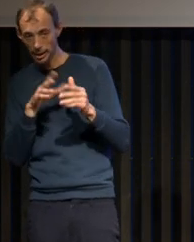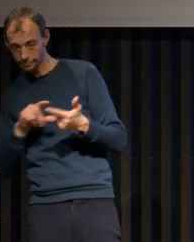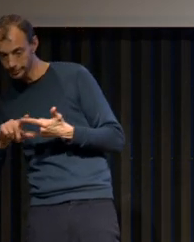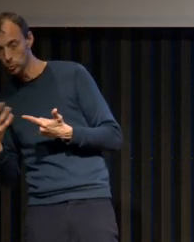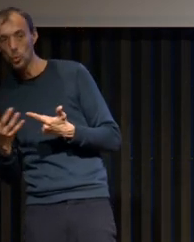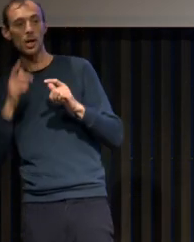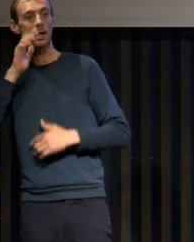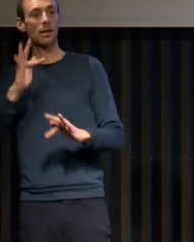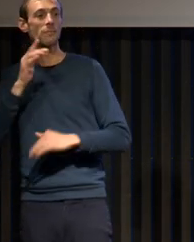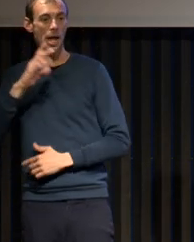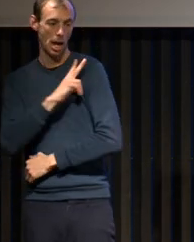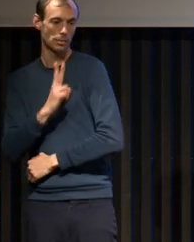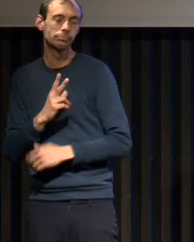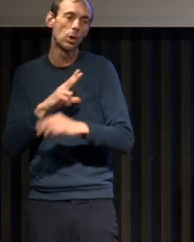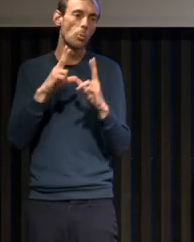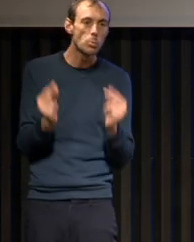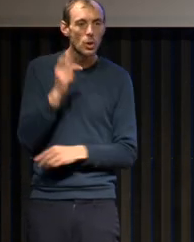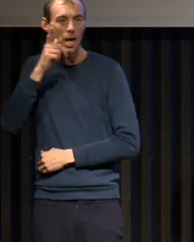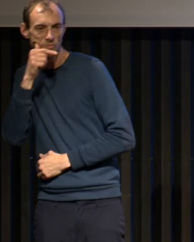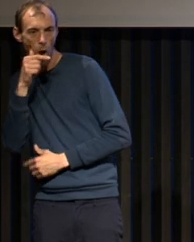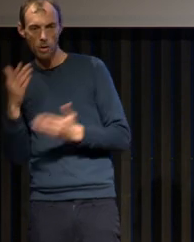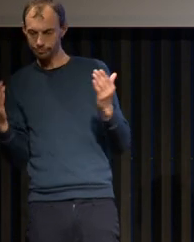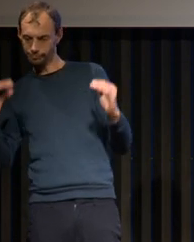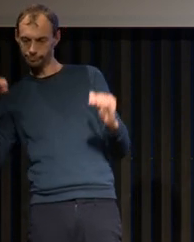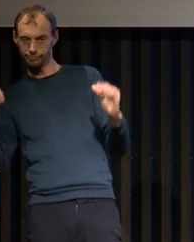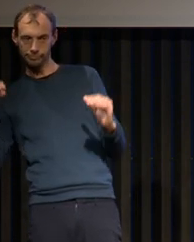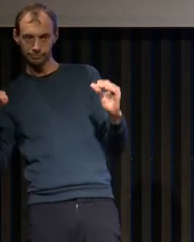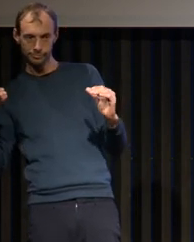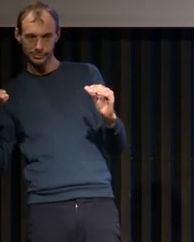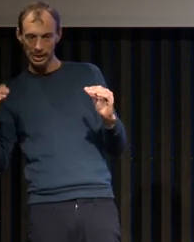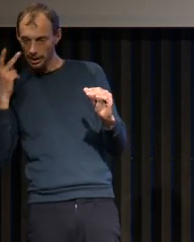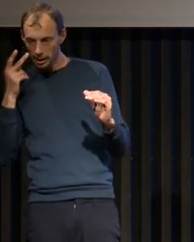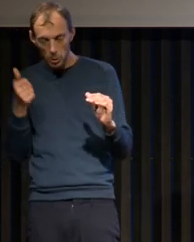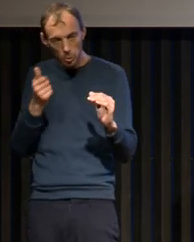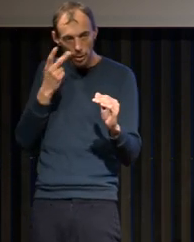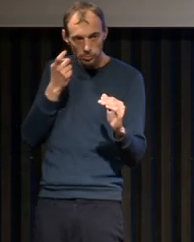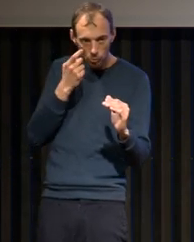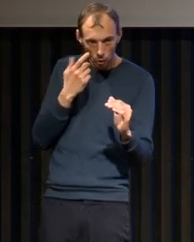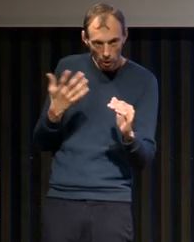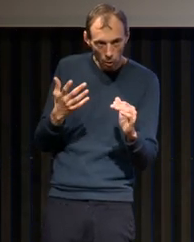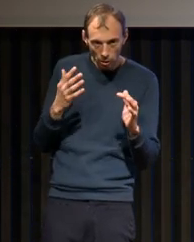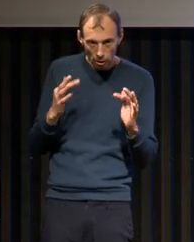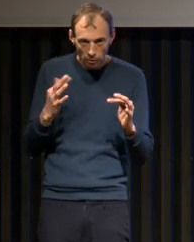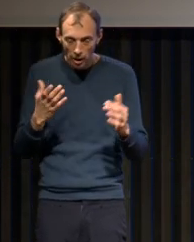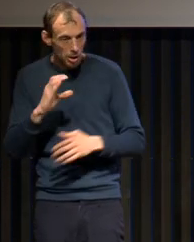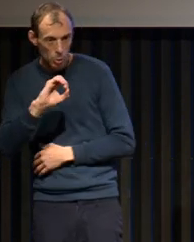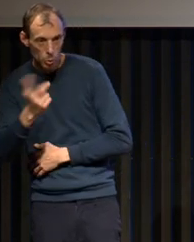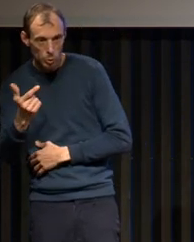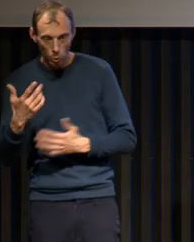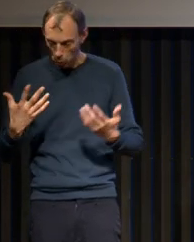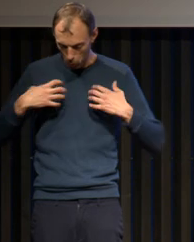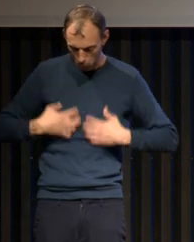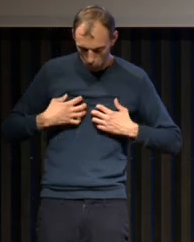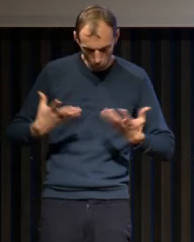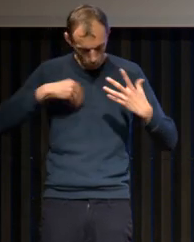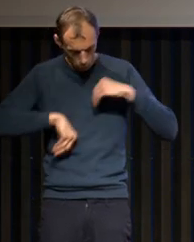le fait que les apnées obstructives n'ont pas d'atteinte des centres respiratoires. Il n'y a pas d'atteinte toxique du CO2 sur les centres respiratoires.